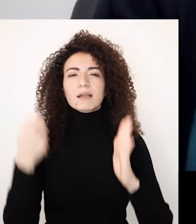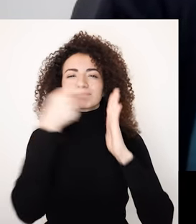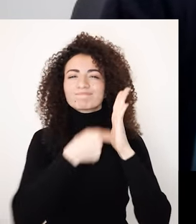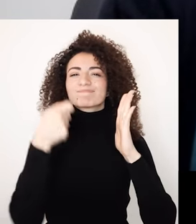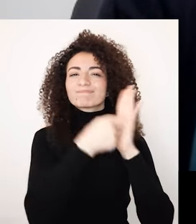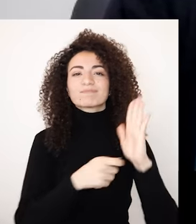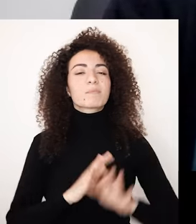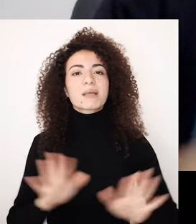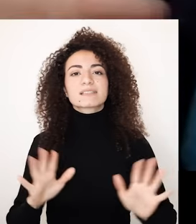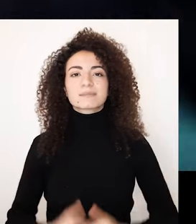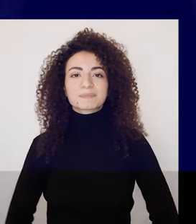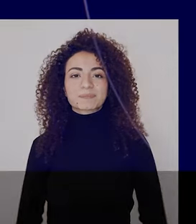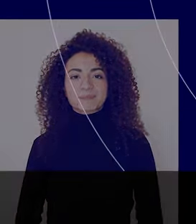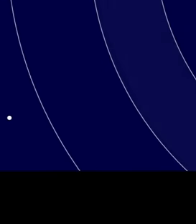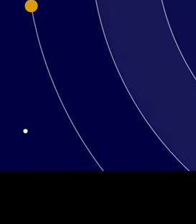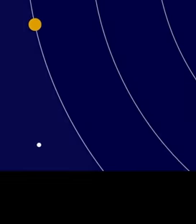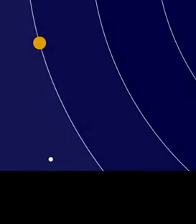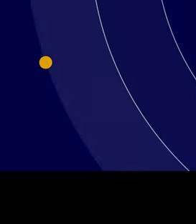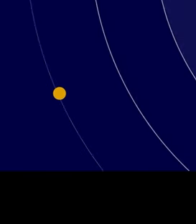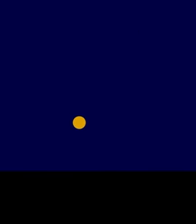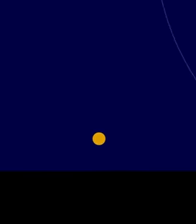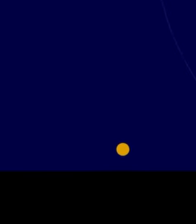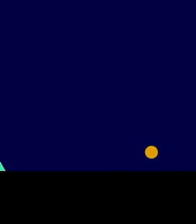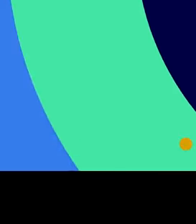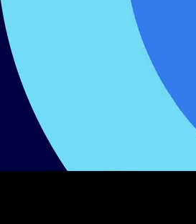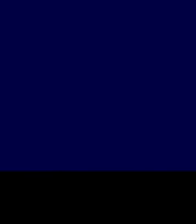والقوة قبل أكبر شكرا